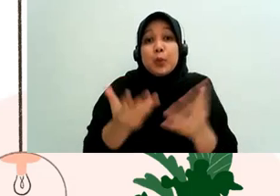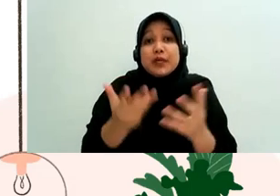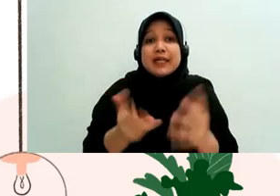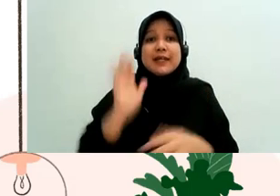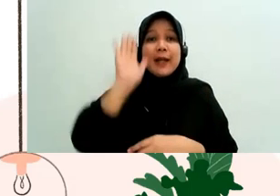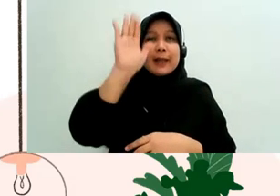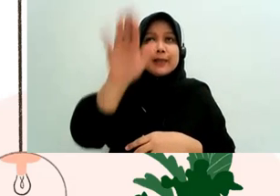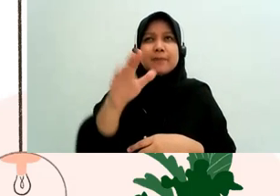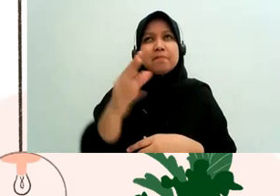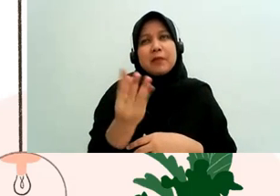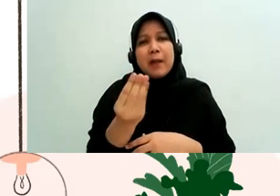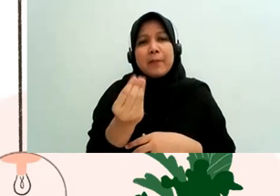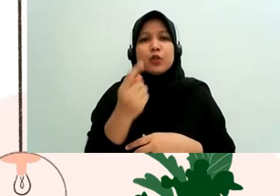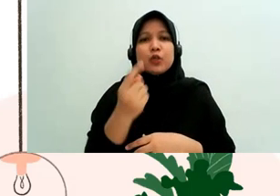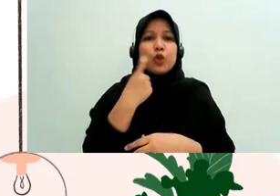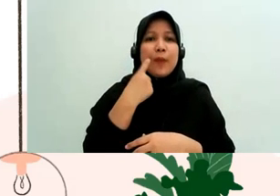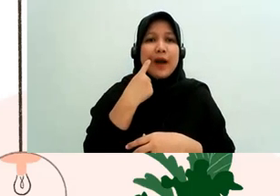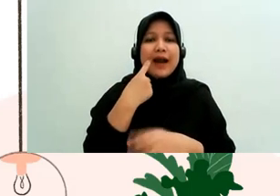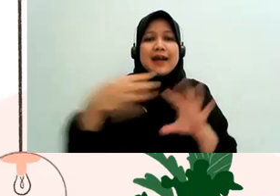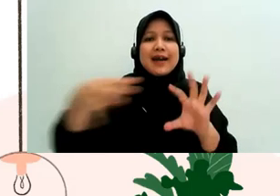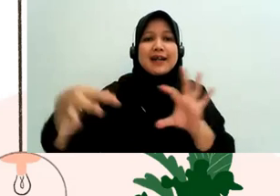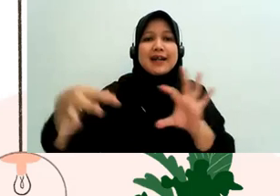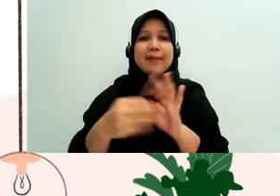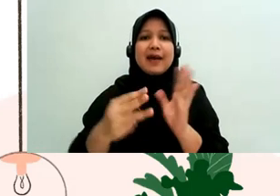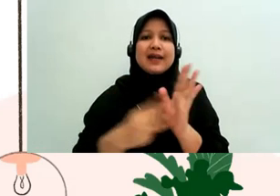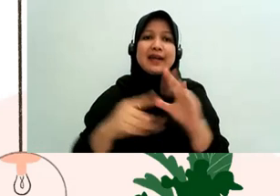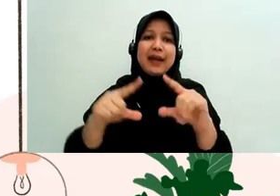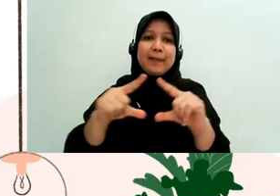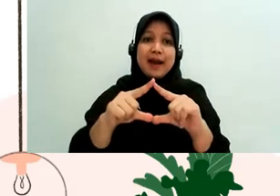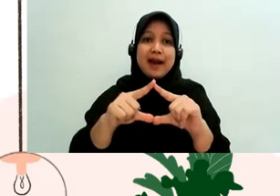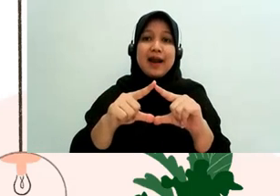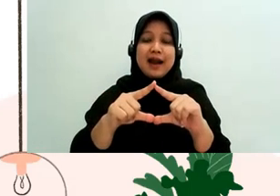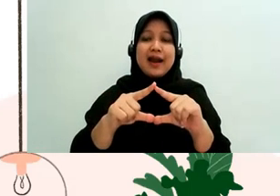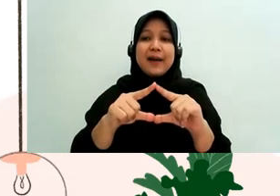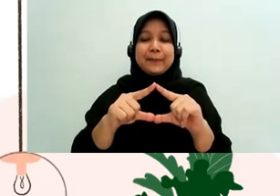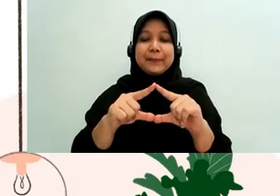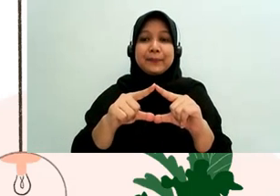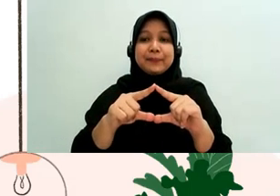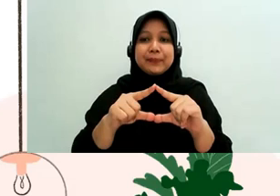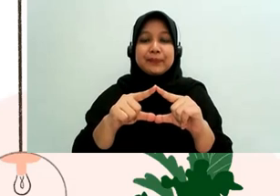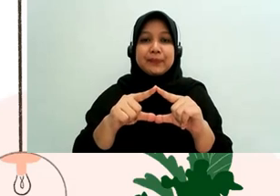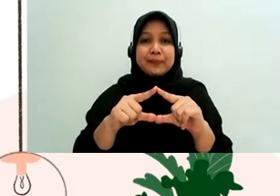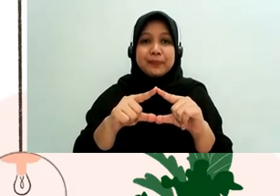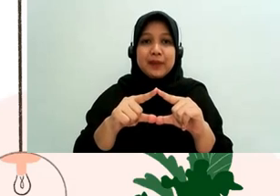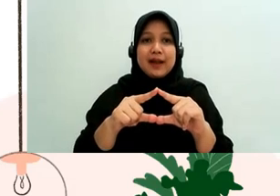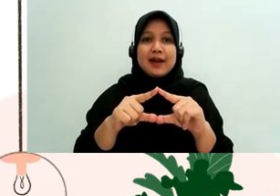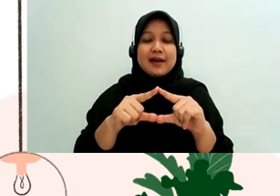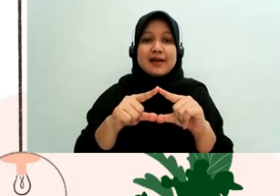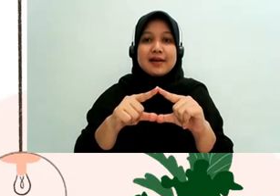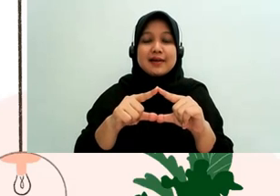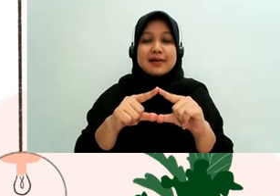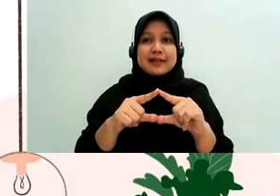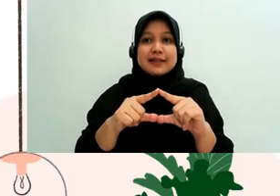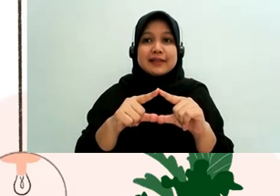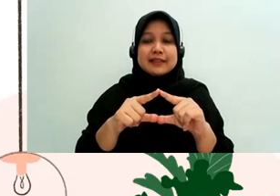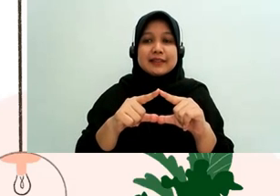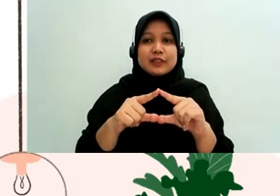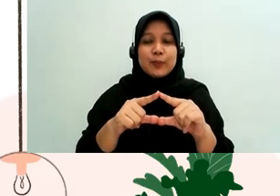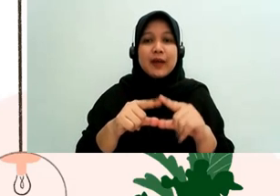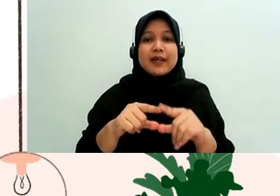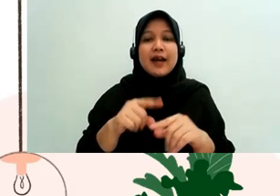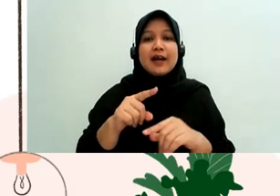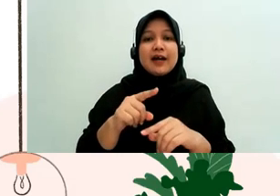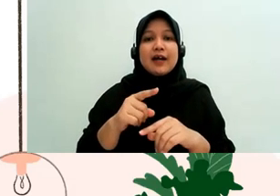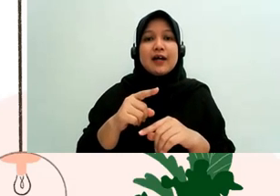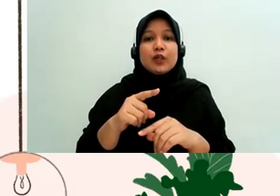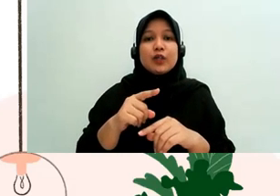kerjasama dengan Makam Agung ya Mas Anjiwan dan Mas Andi tentang bagaimana menggunakan Direktori Putusan Makam Agung